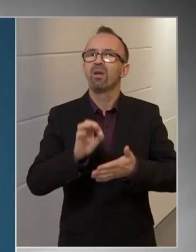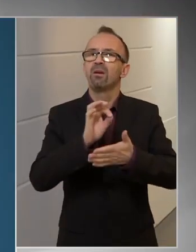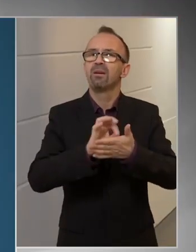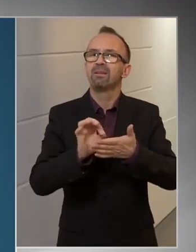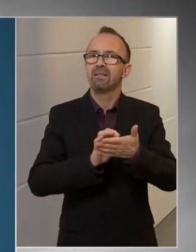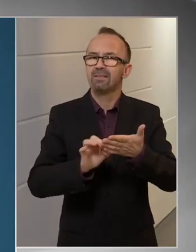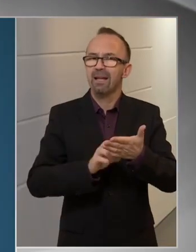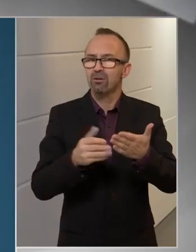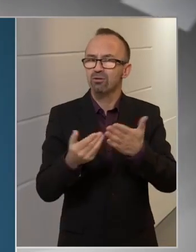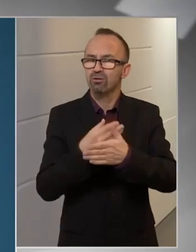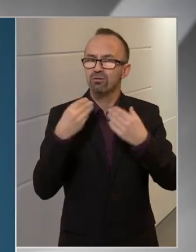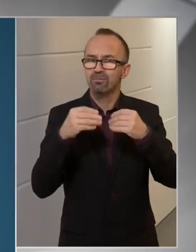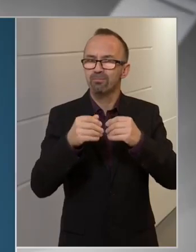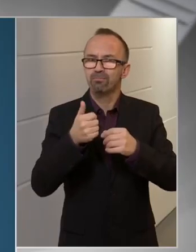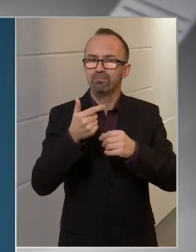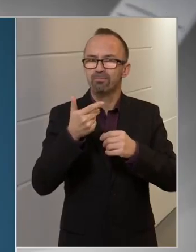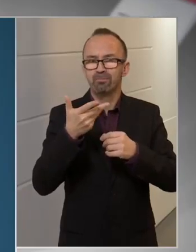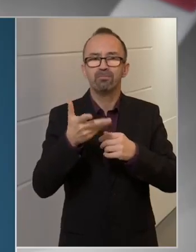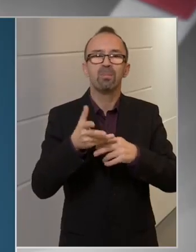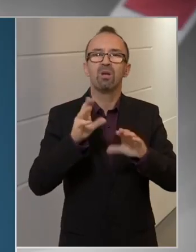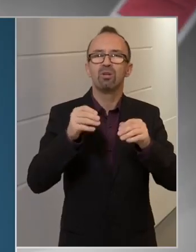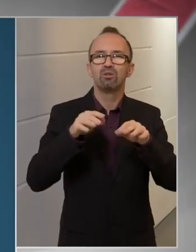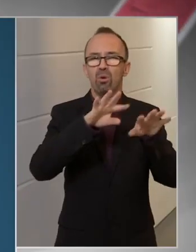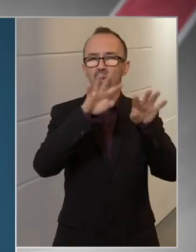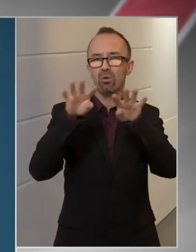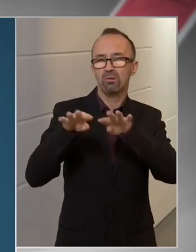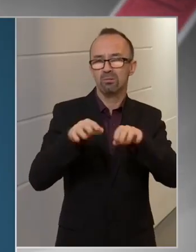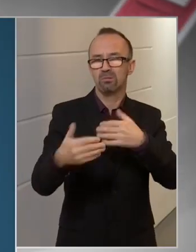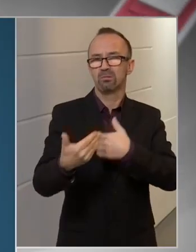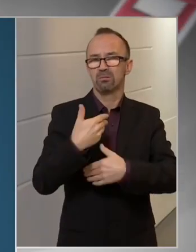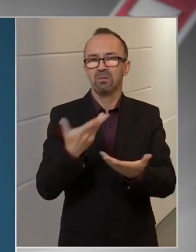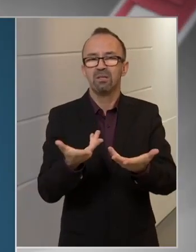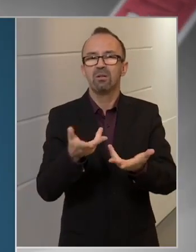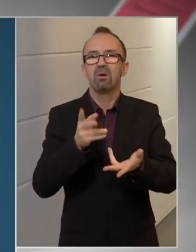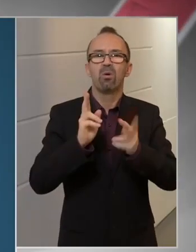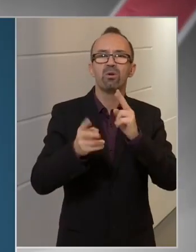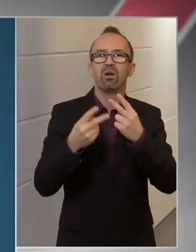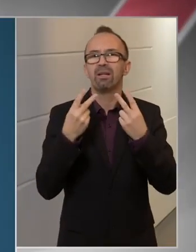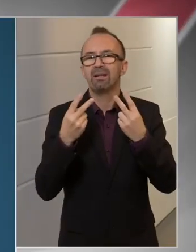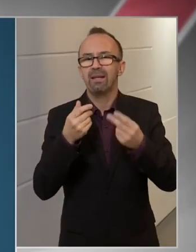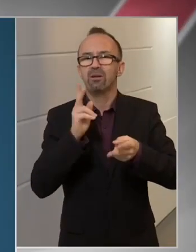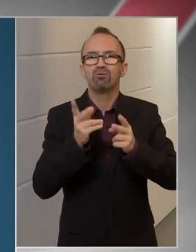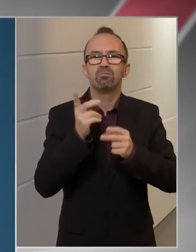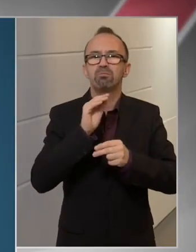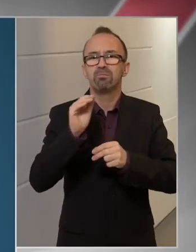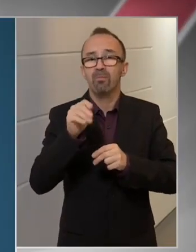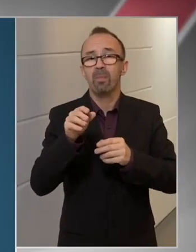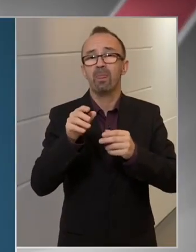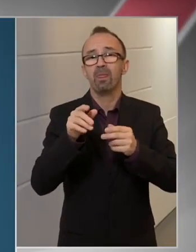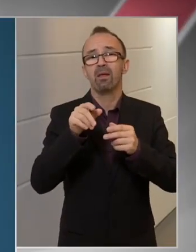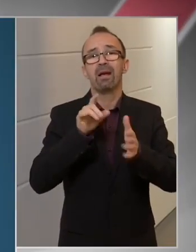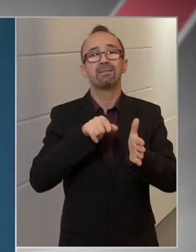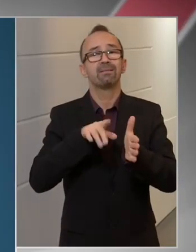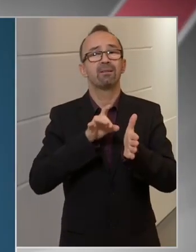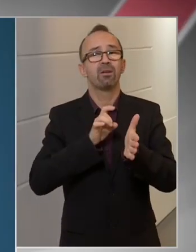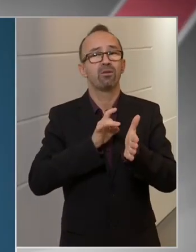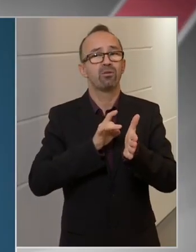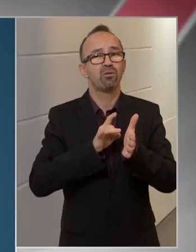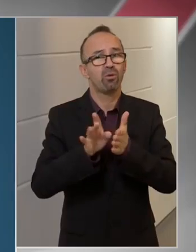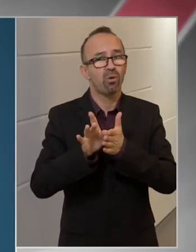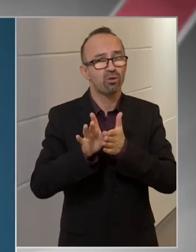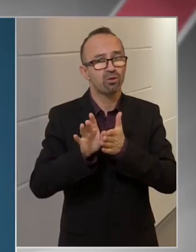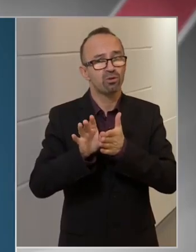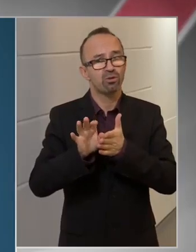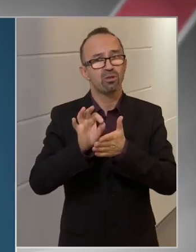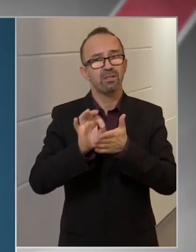kérdezték sokan, hogy hogyan értékelendő ez a teszt. Ezeken a gyors teszteken, amelyek